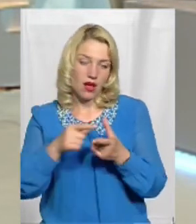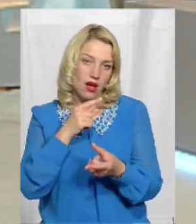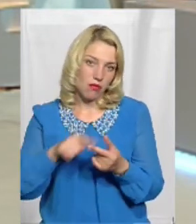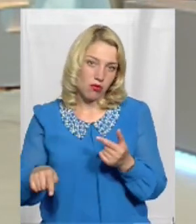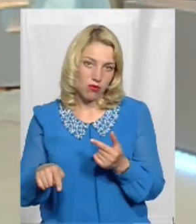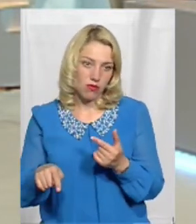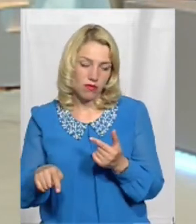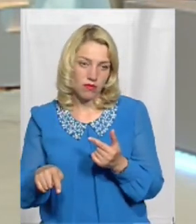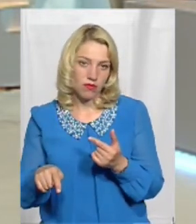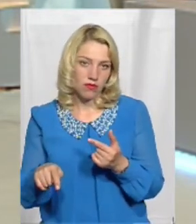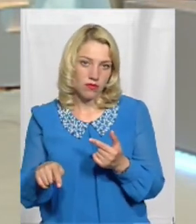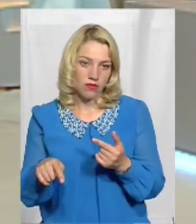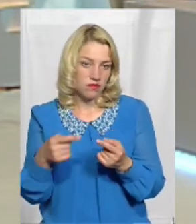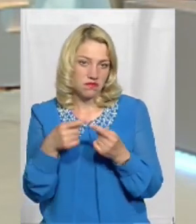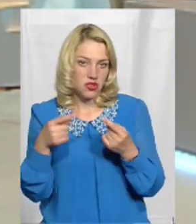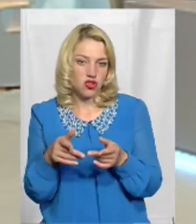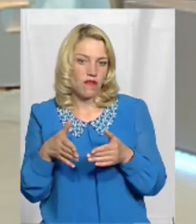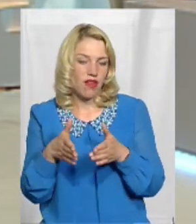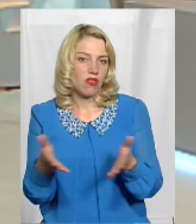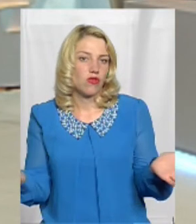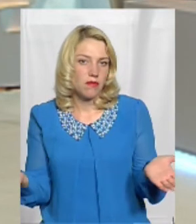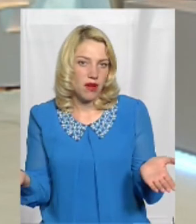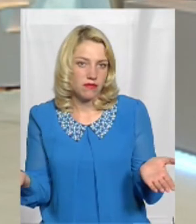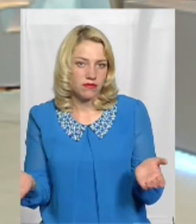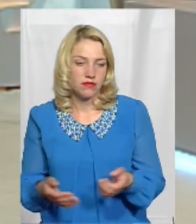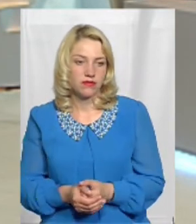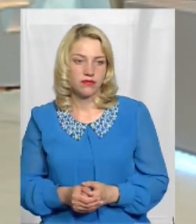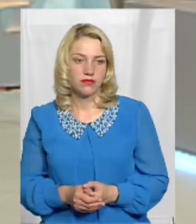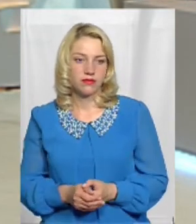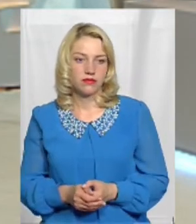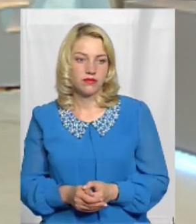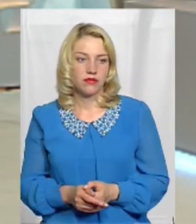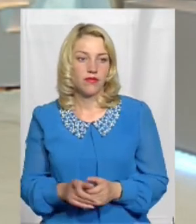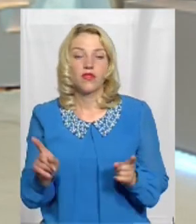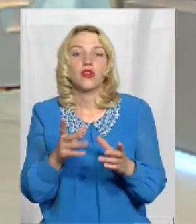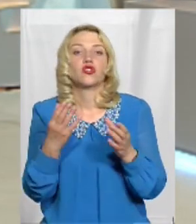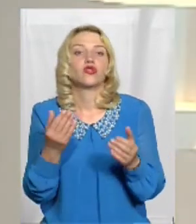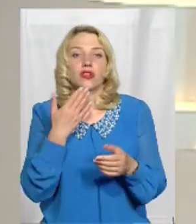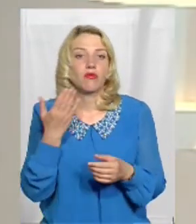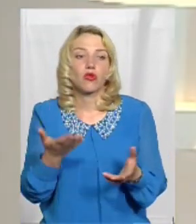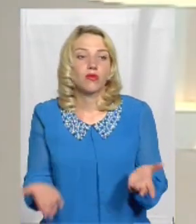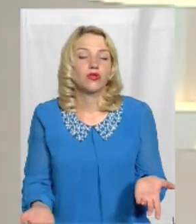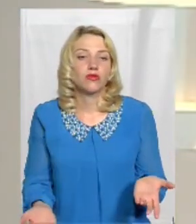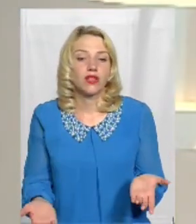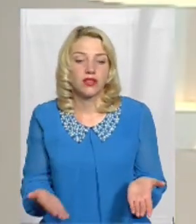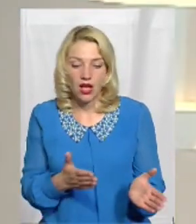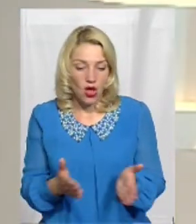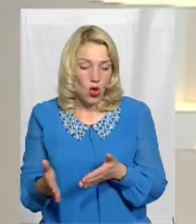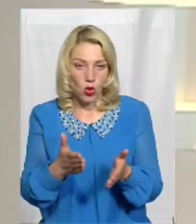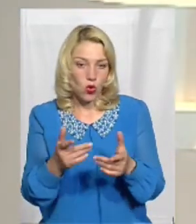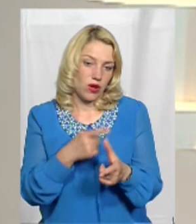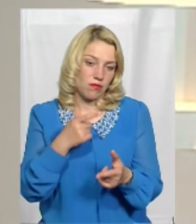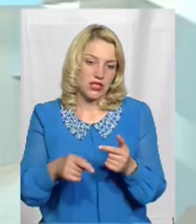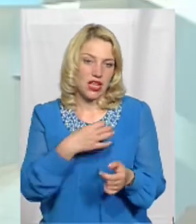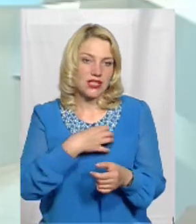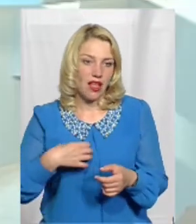іншого варіанту немає А що ще прокоментувати? Дорога між Славутою і